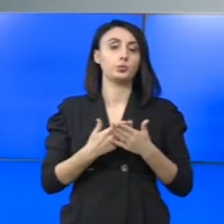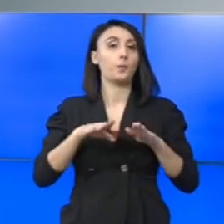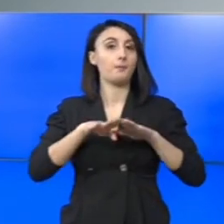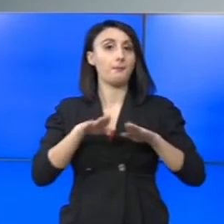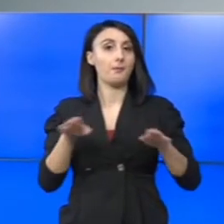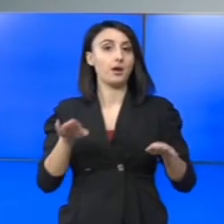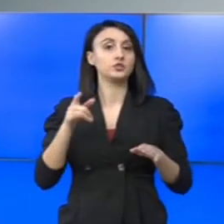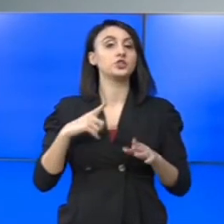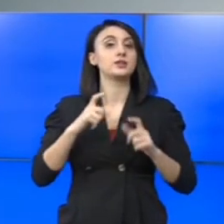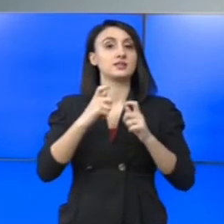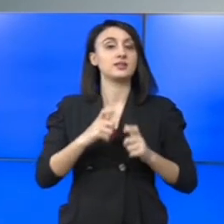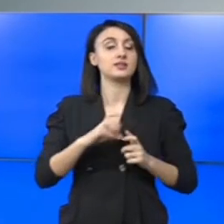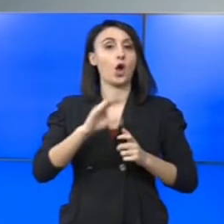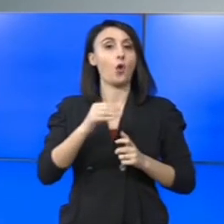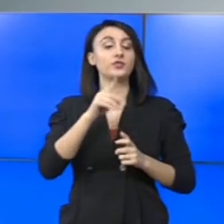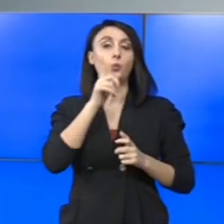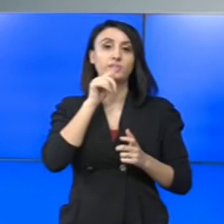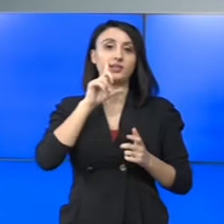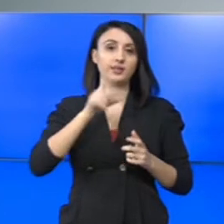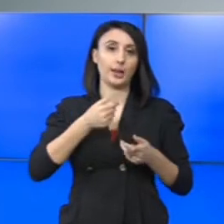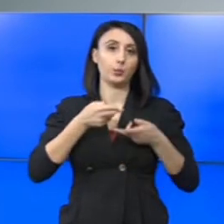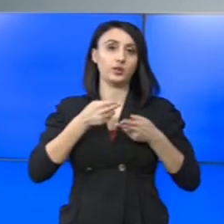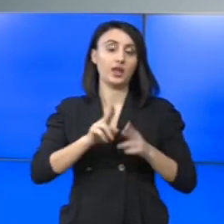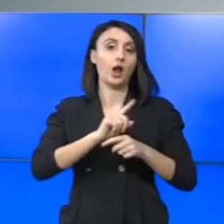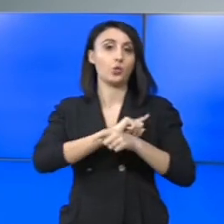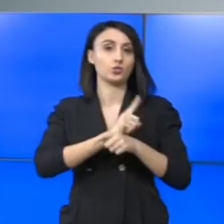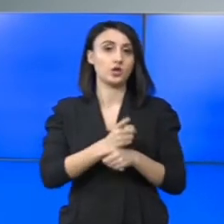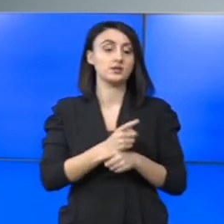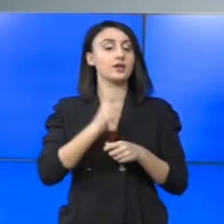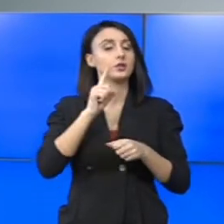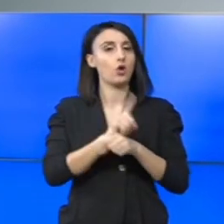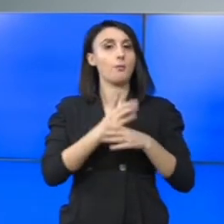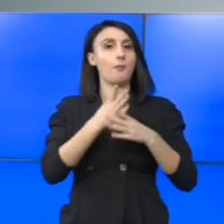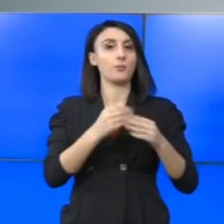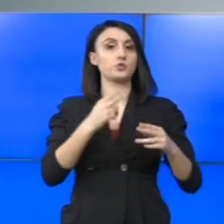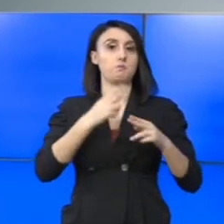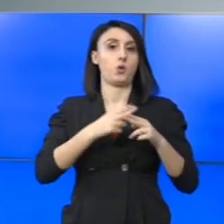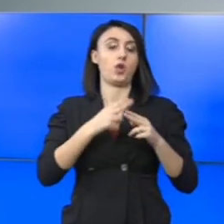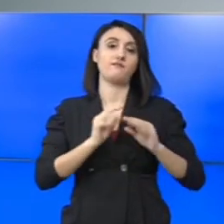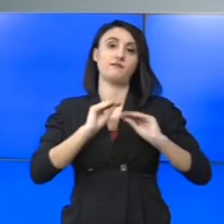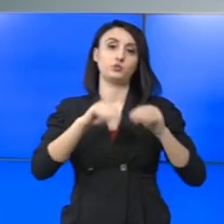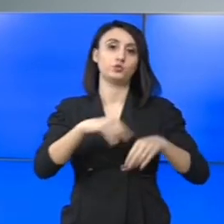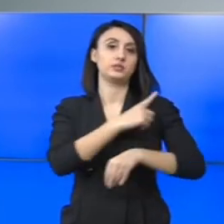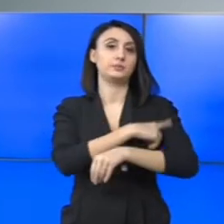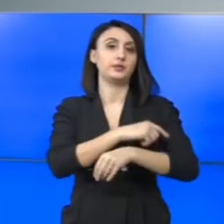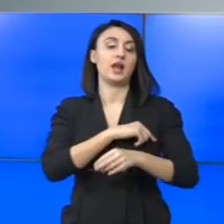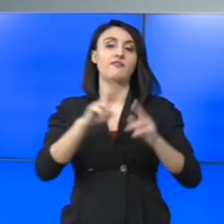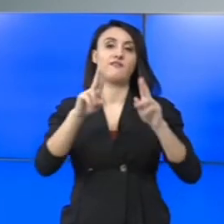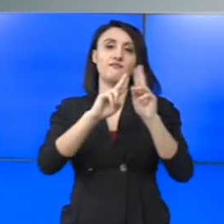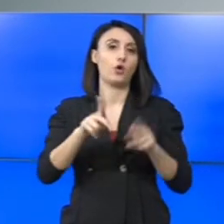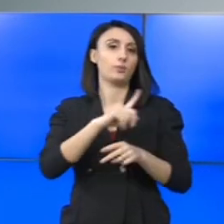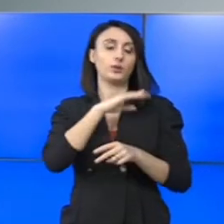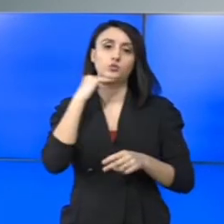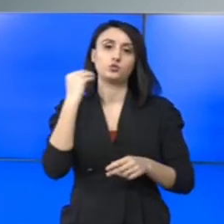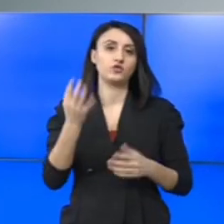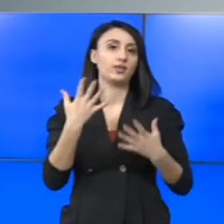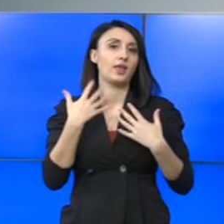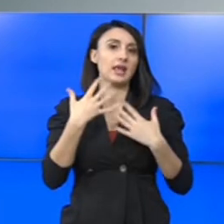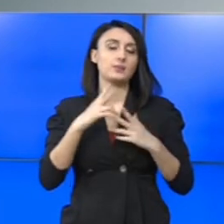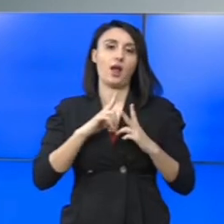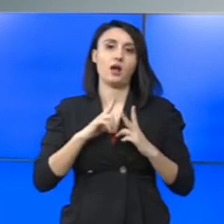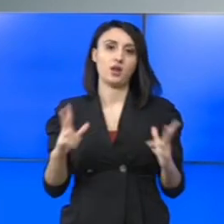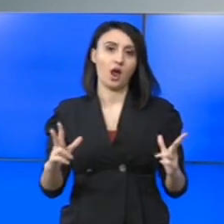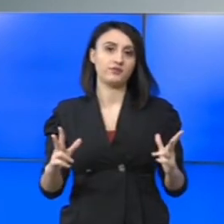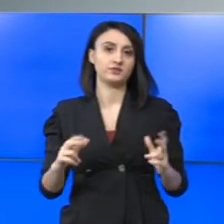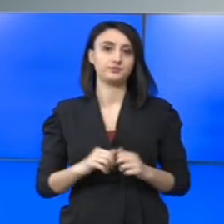paturile și în secția COVID, unde trebuie internați de urgență tot mai mulți pacienți care ajung la spital cu forme de insuficiență respiratorie severă.